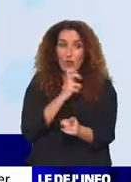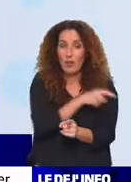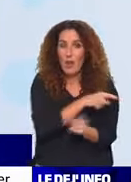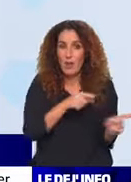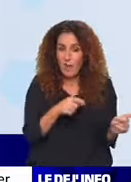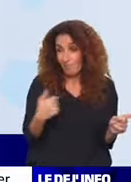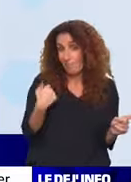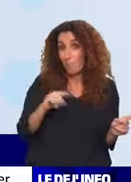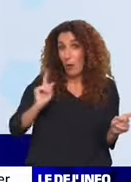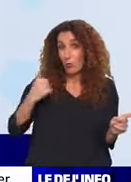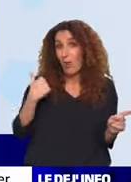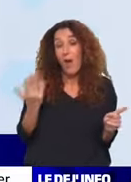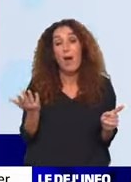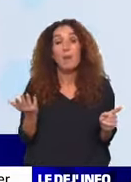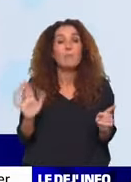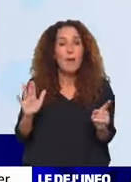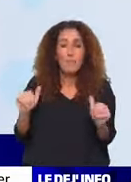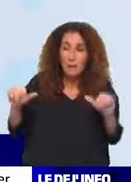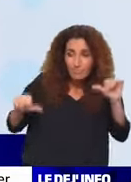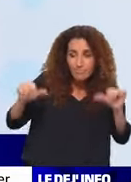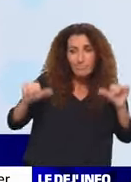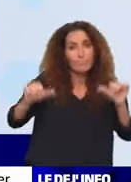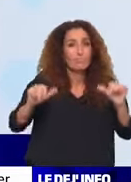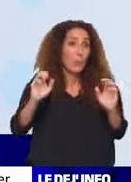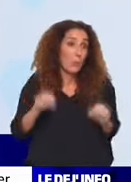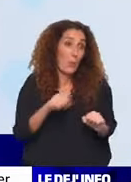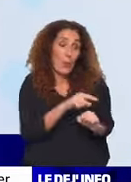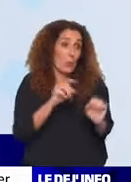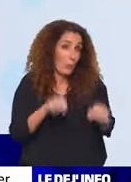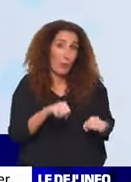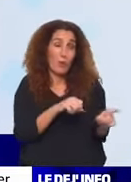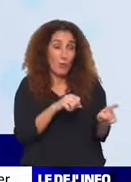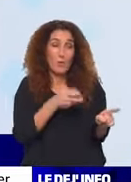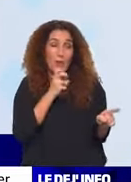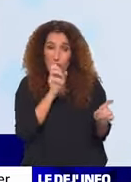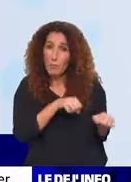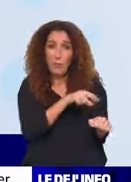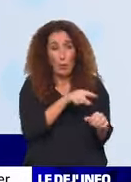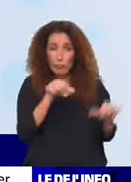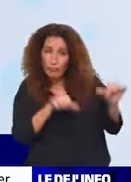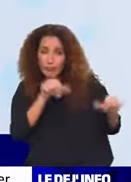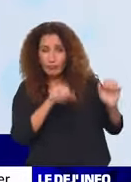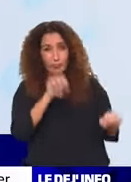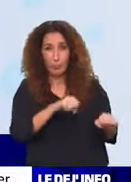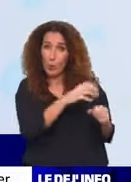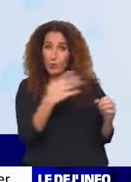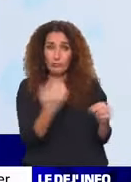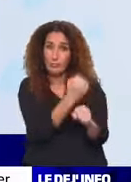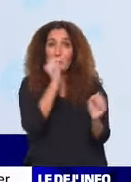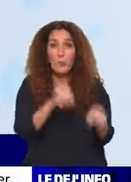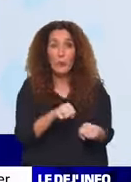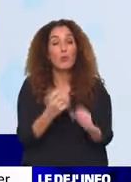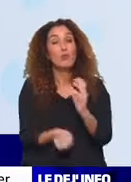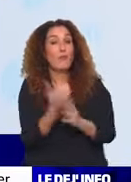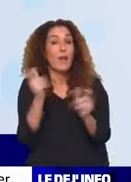Mais ça reste quand même un adversaire à la portée de cette formation du Paris Saint-Germain, avec un nouvel entraîneur, Ralf Randnick,